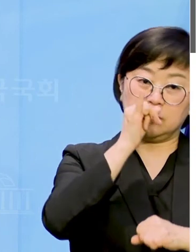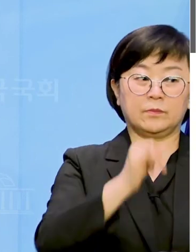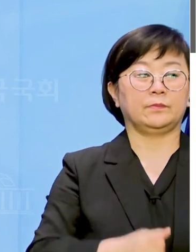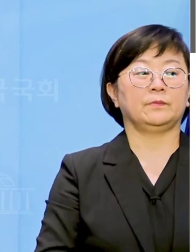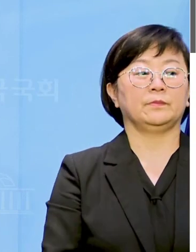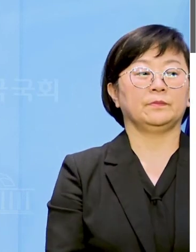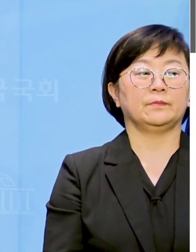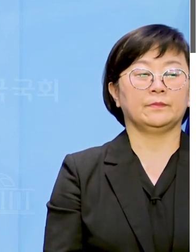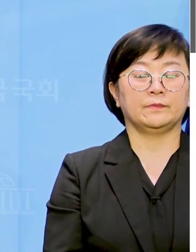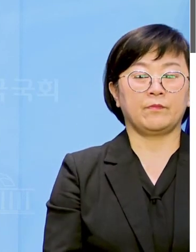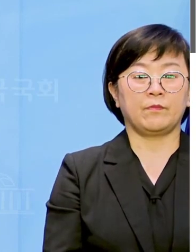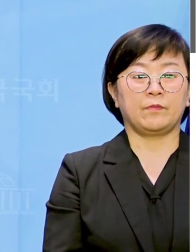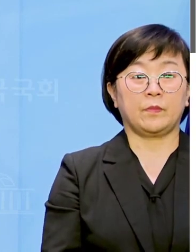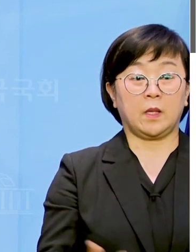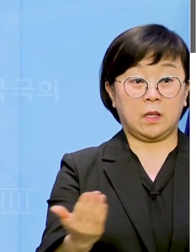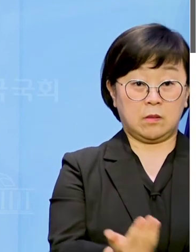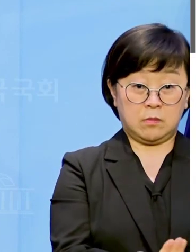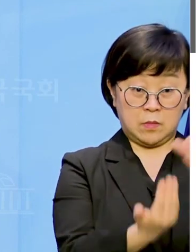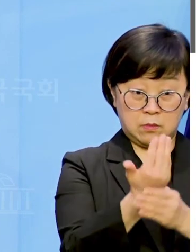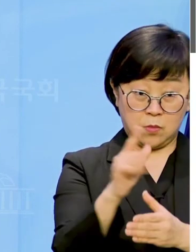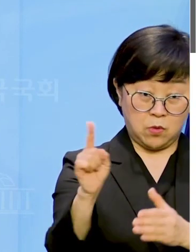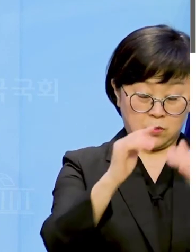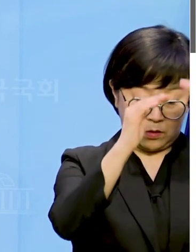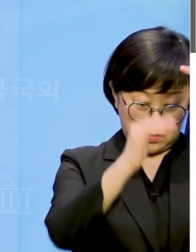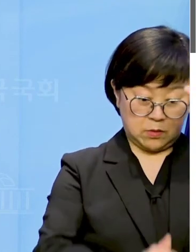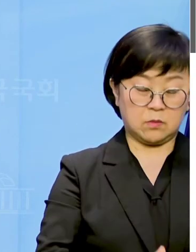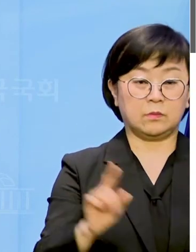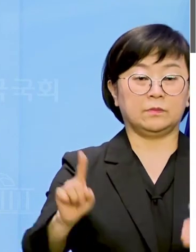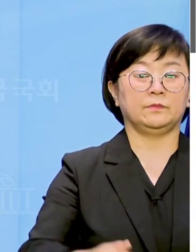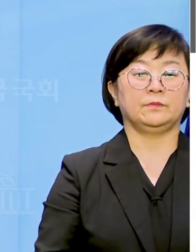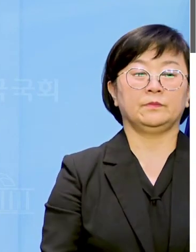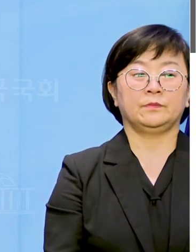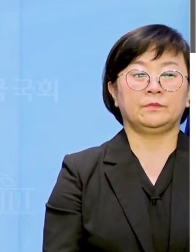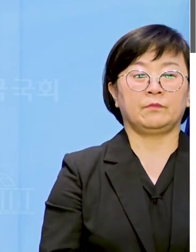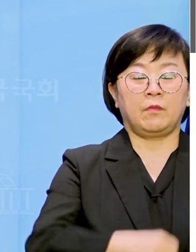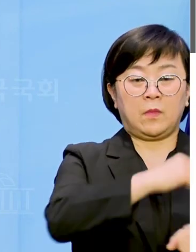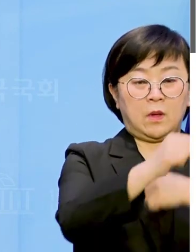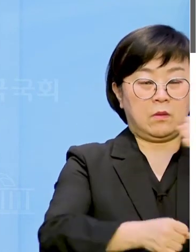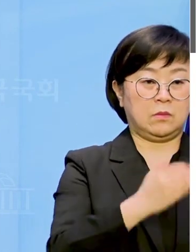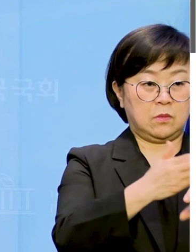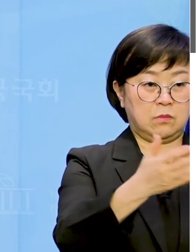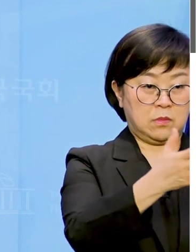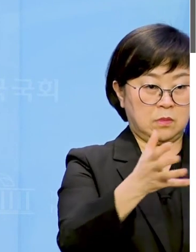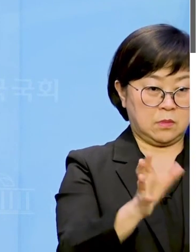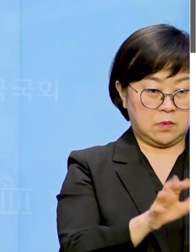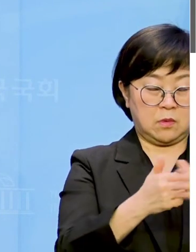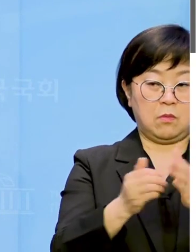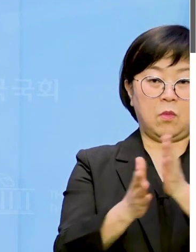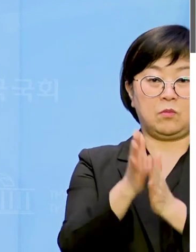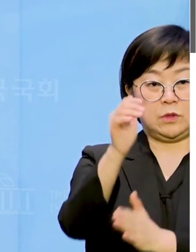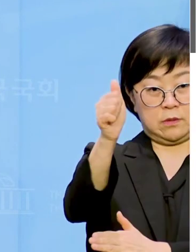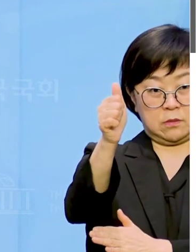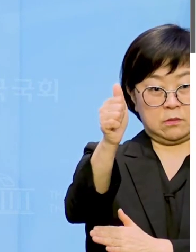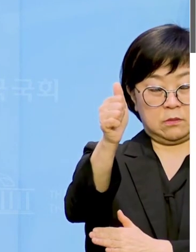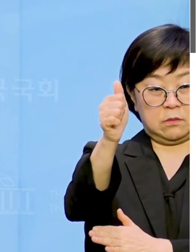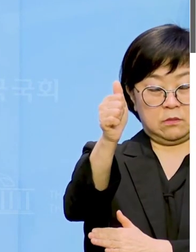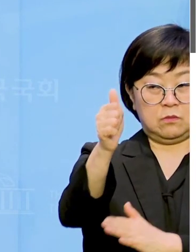저질렀습니다. 사건의 내막은 다음과 같습니다. 자유통일당 선대본부장이자